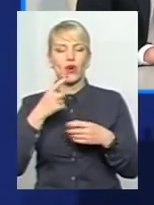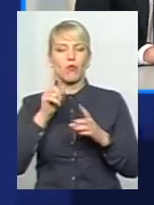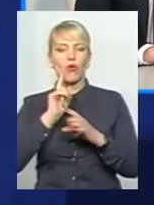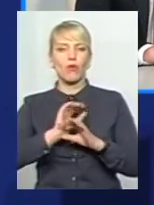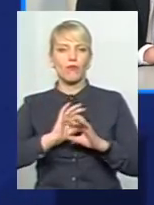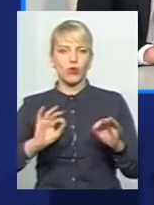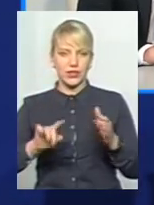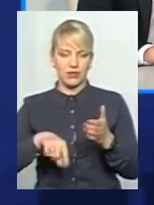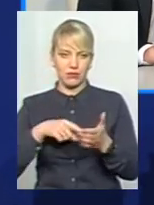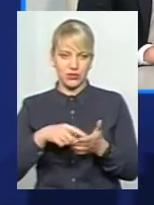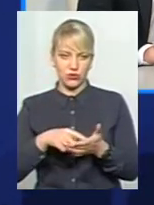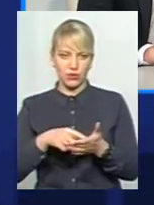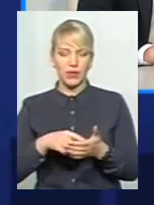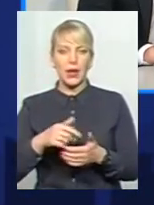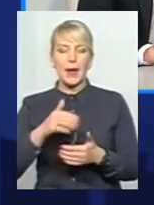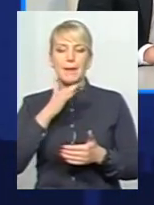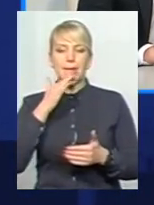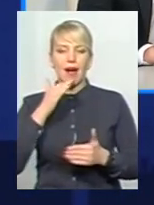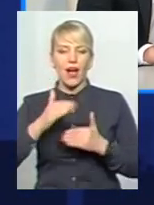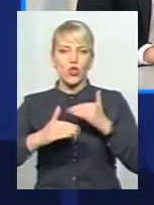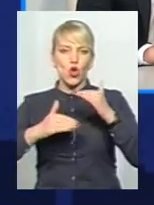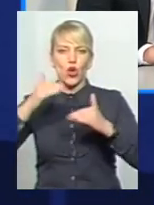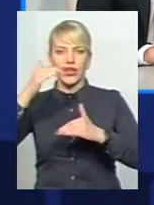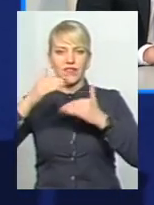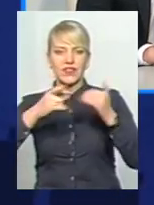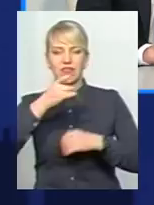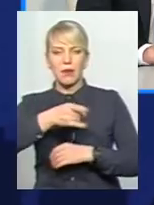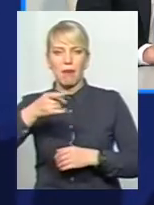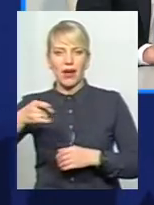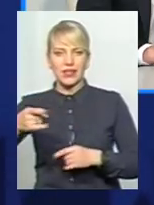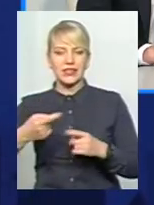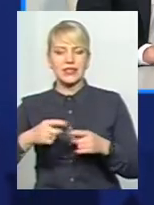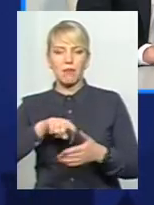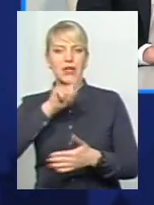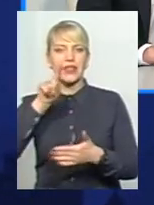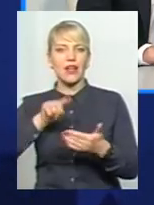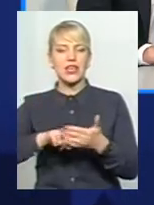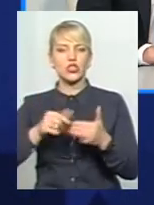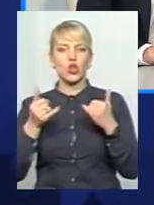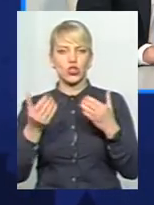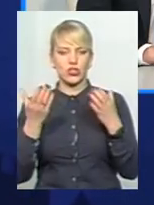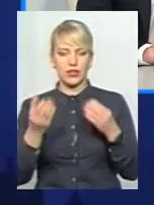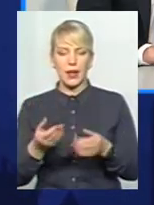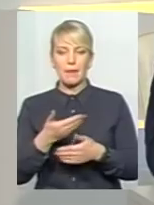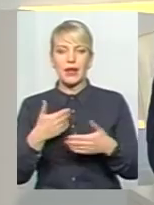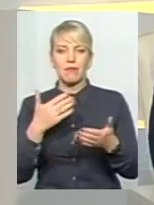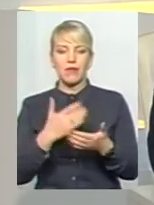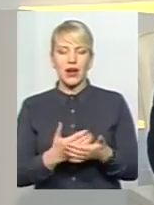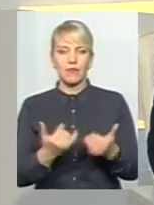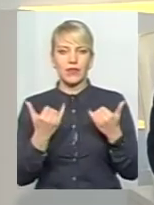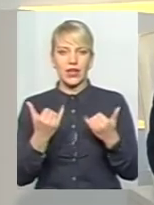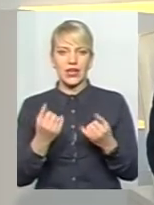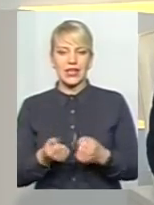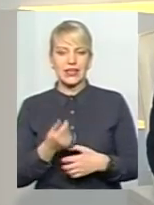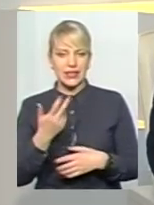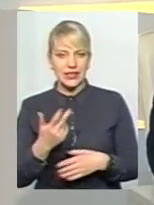комфортне місто. Багаторійний паркінг – це вже, знову таки, питання сьогоднішнього дня. Ми маємо наразі кілька точок,